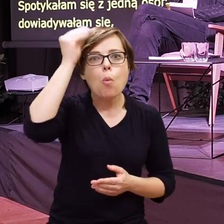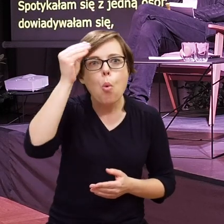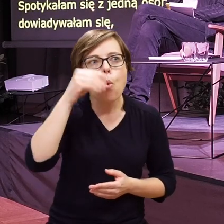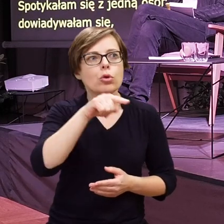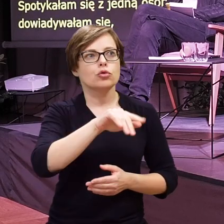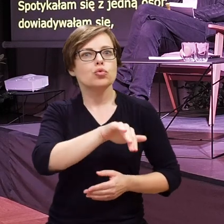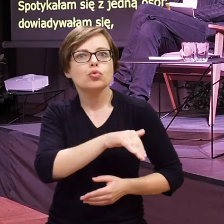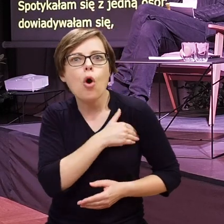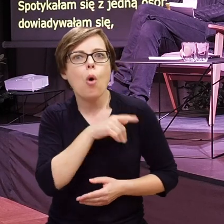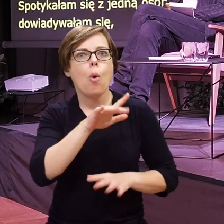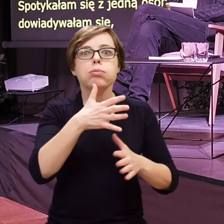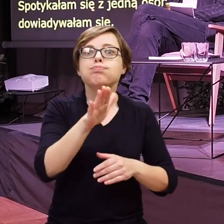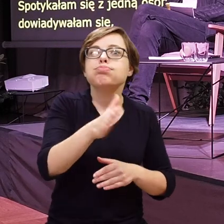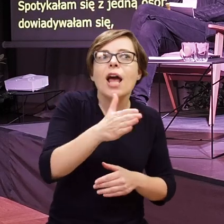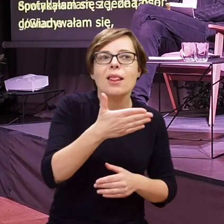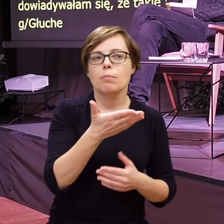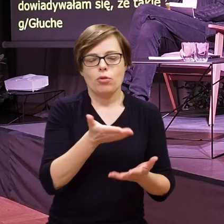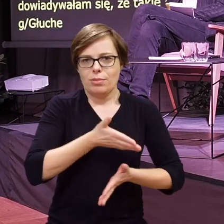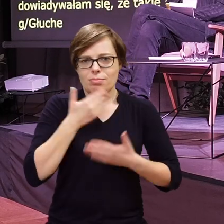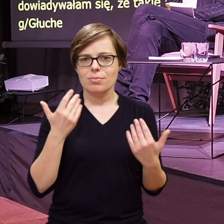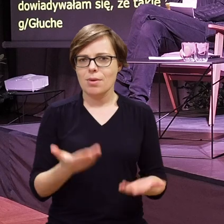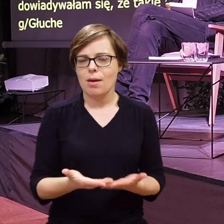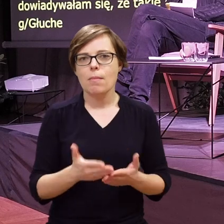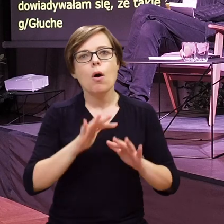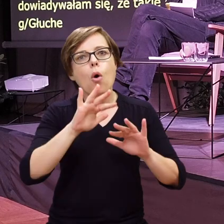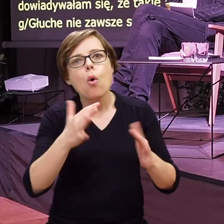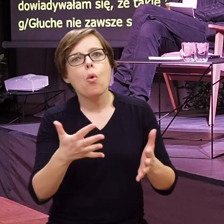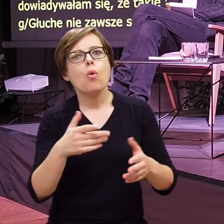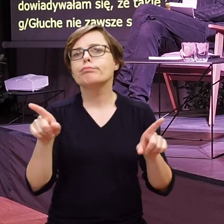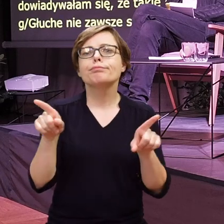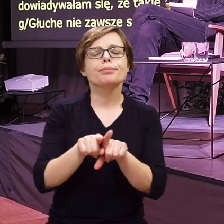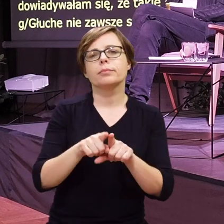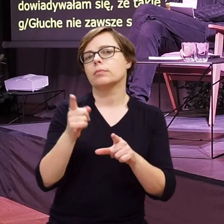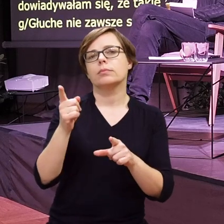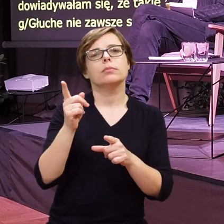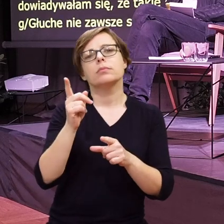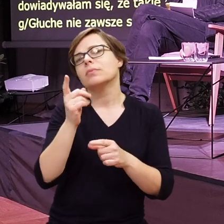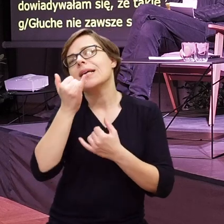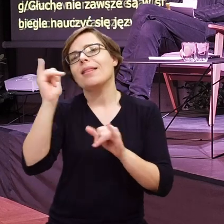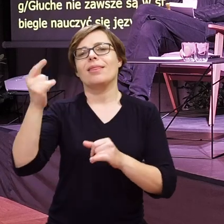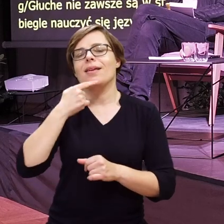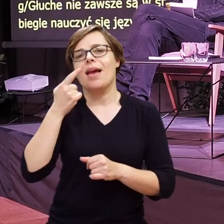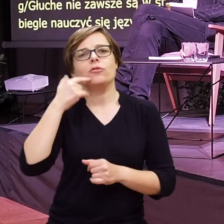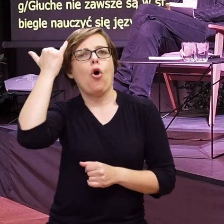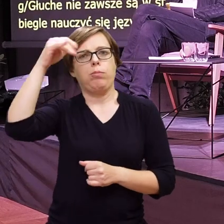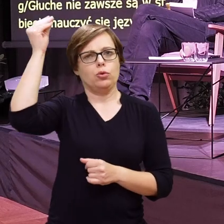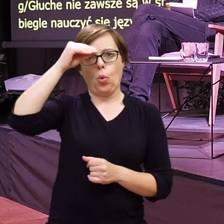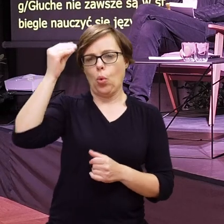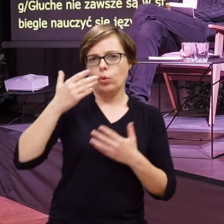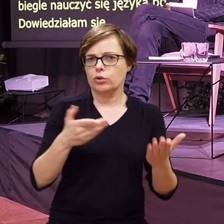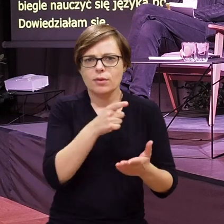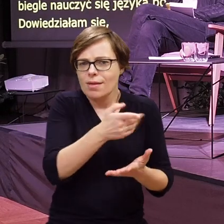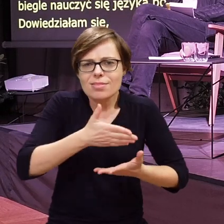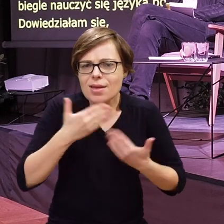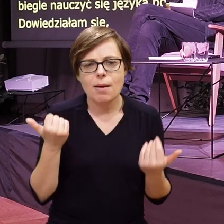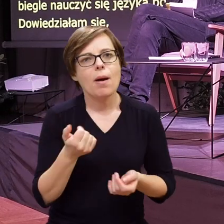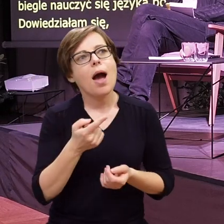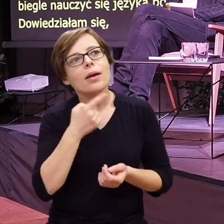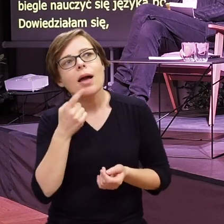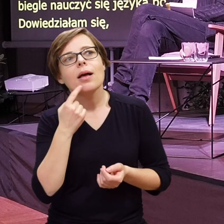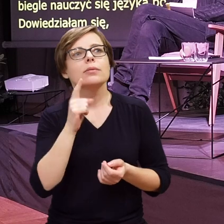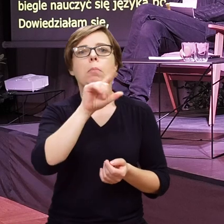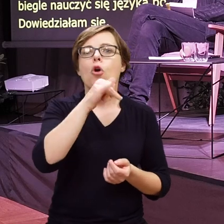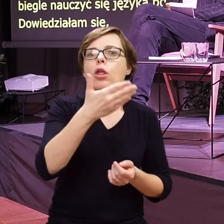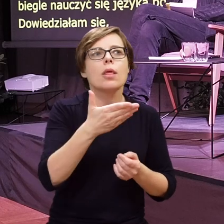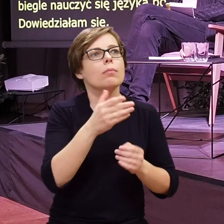języka migowego w szkole jako przedmiotu, czyli to nie poznają, jak się poznaje każdy inny język obcy. Nie